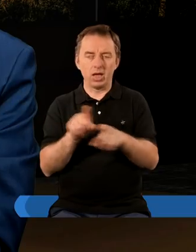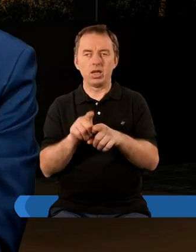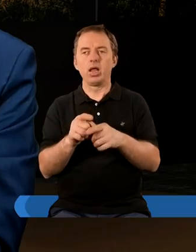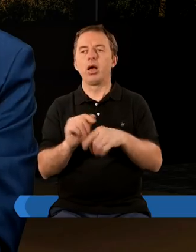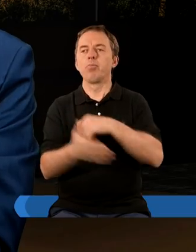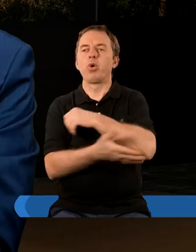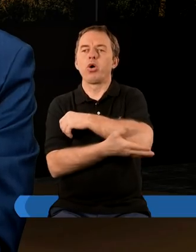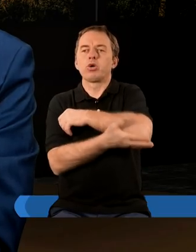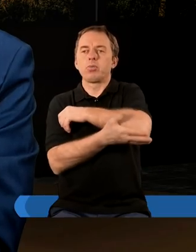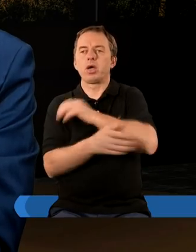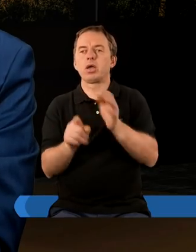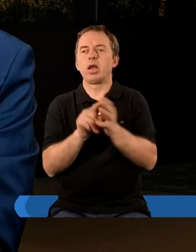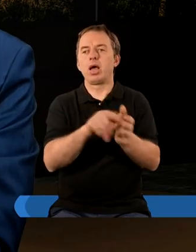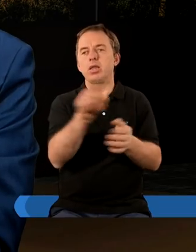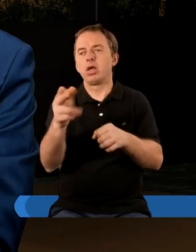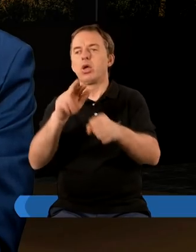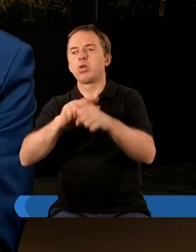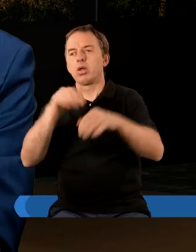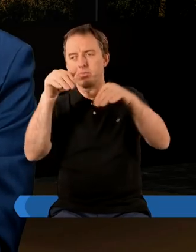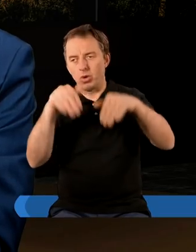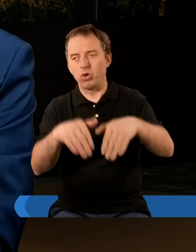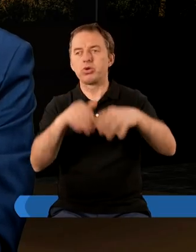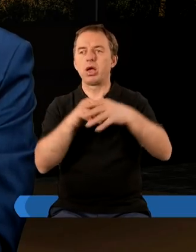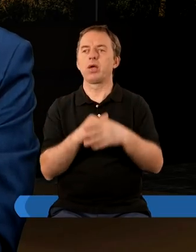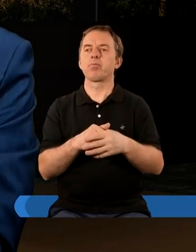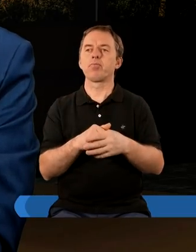pokrzepiające dla tych być może